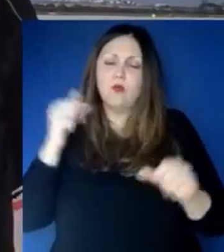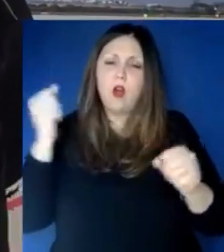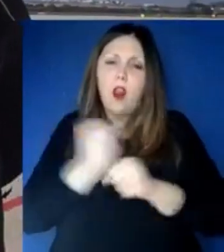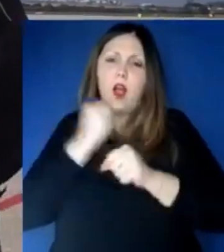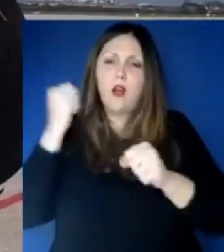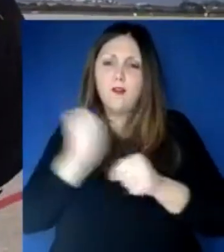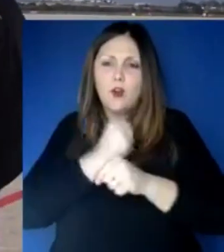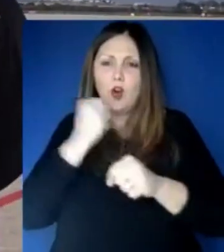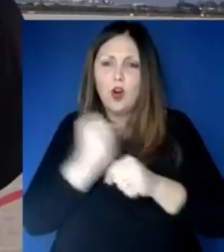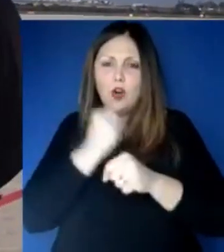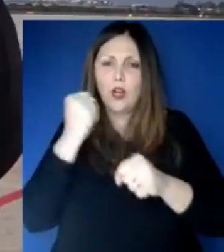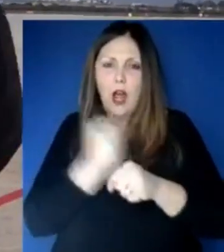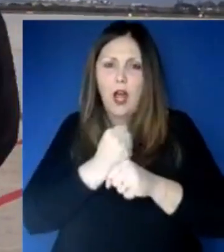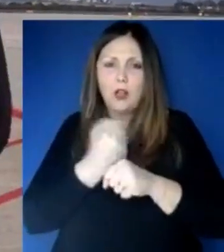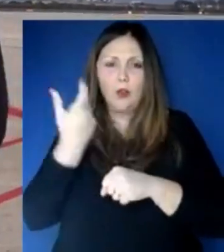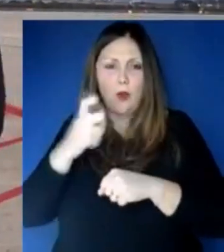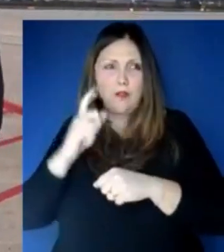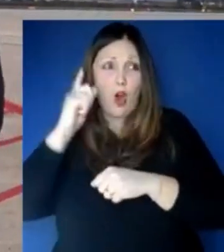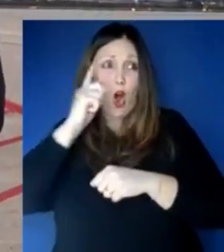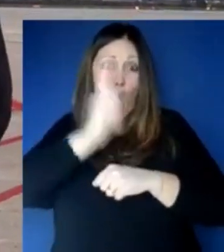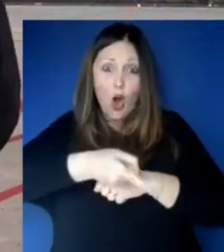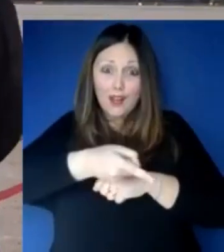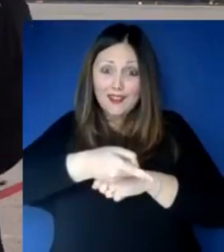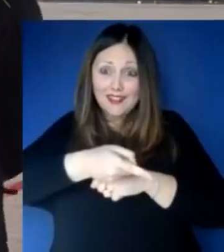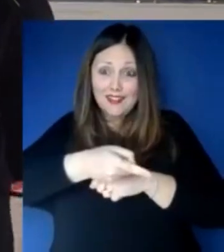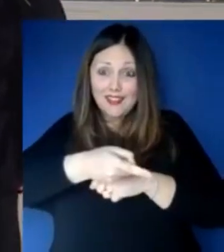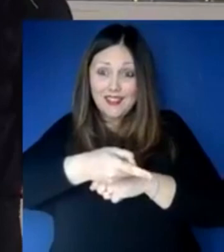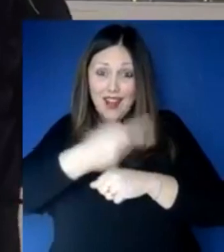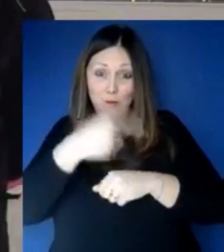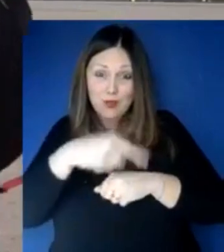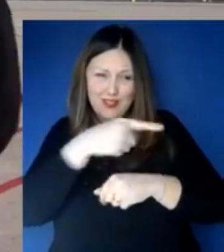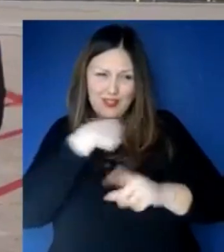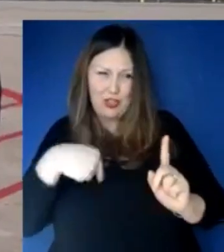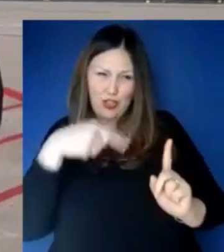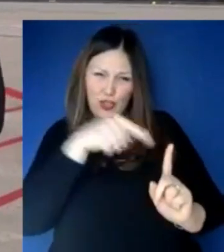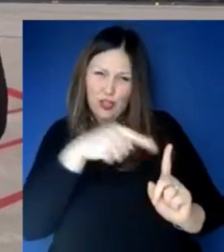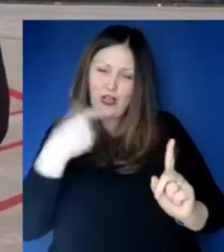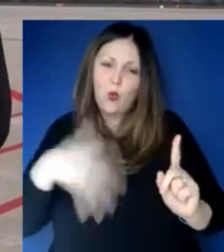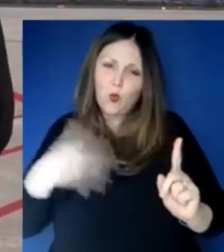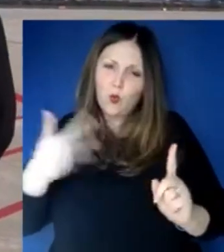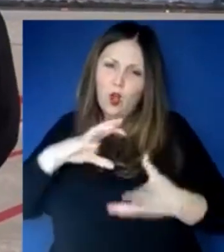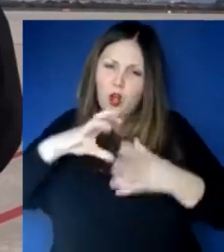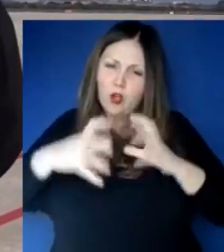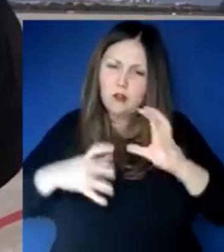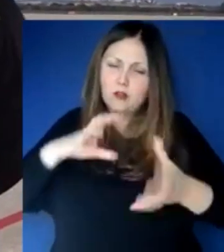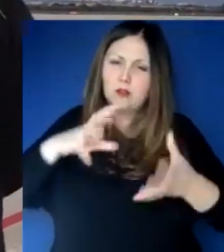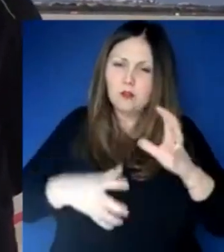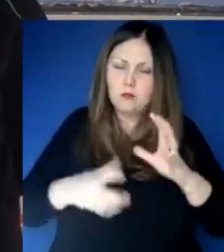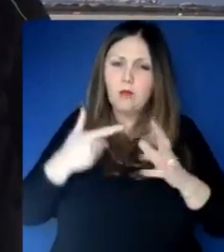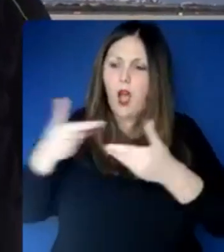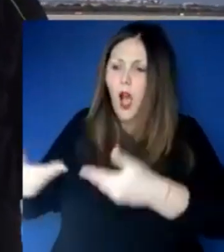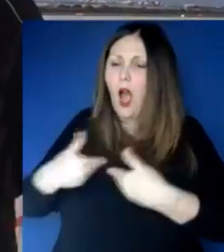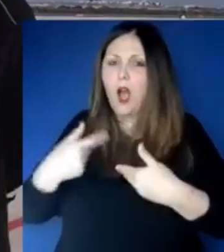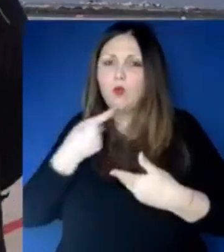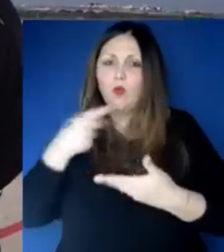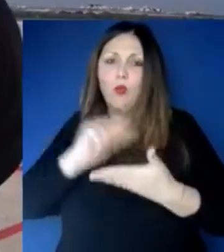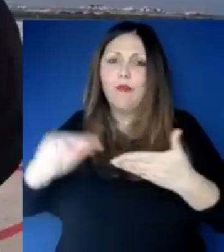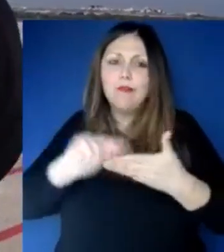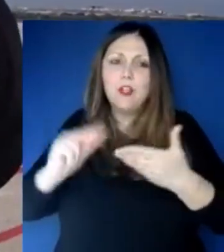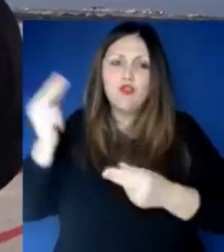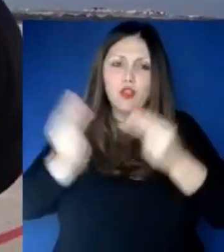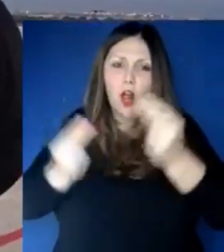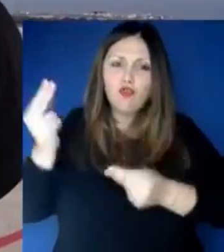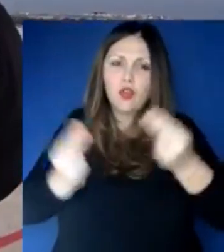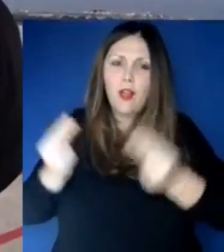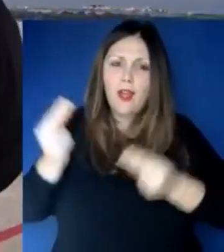degli uffici della ragioneria che per la prima volta nella storia hanno fatto pagamenti all'estero come